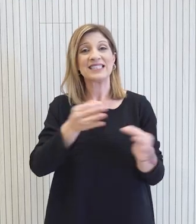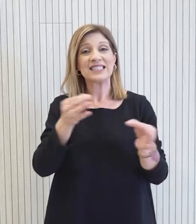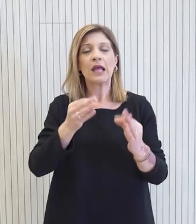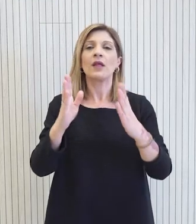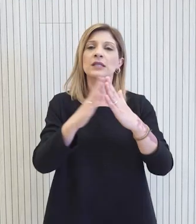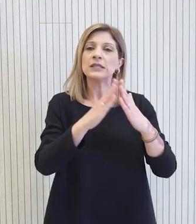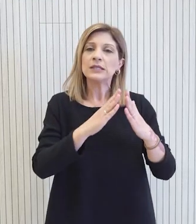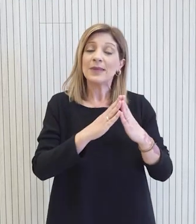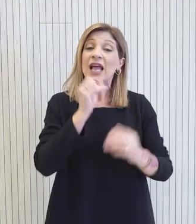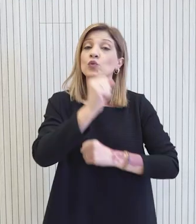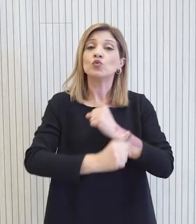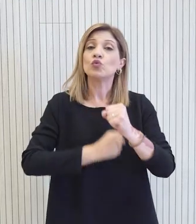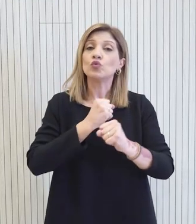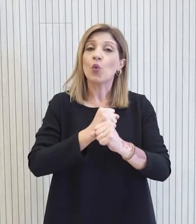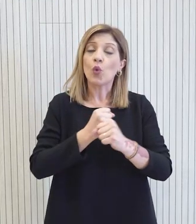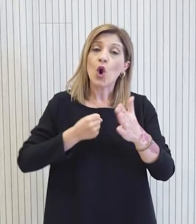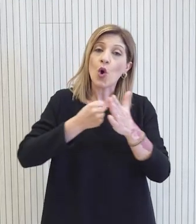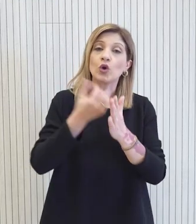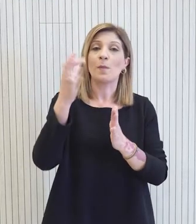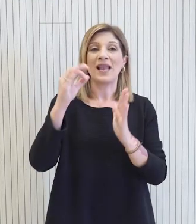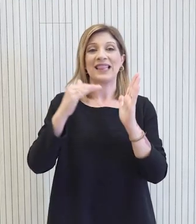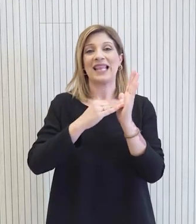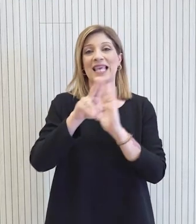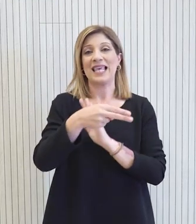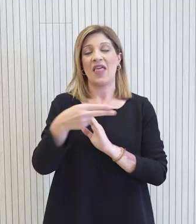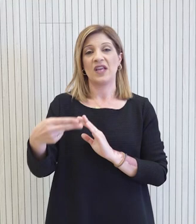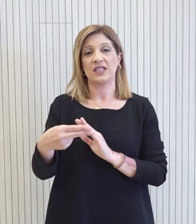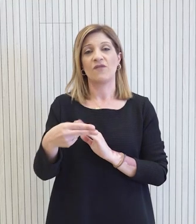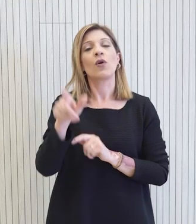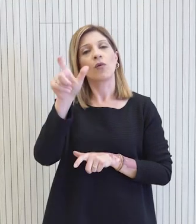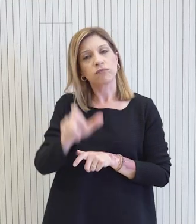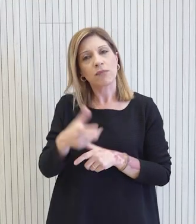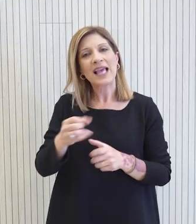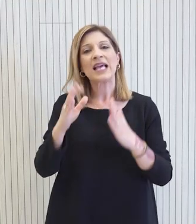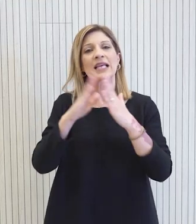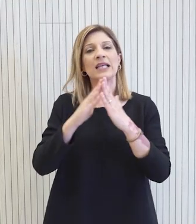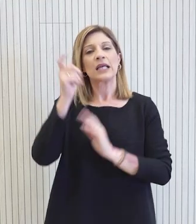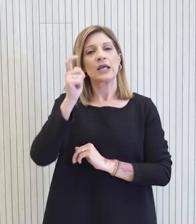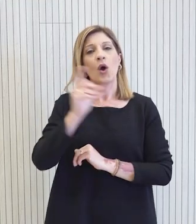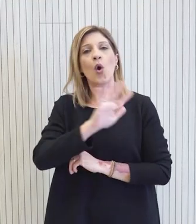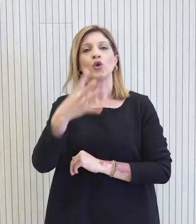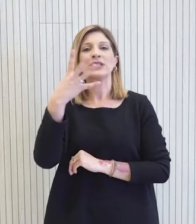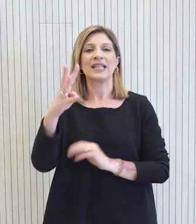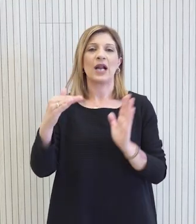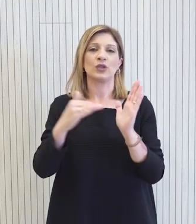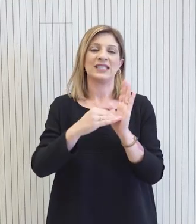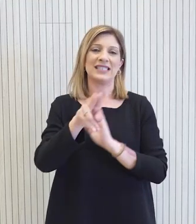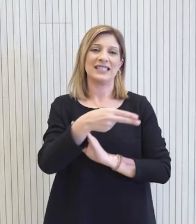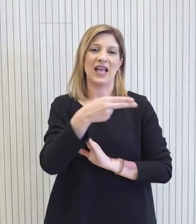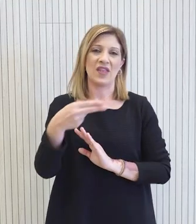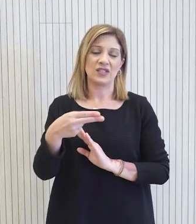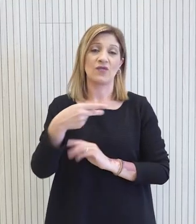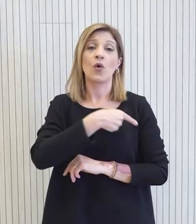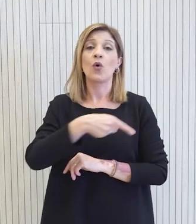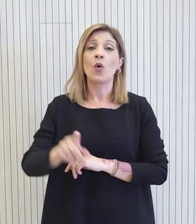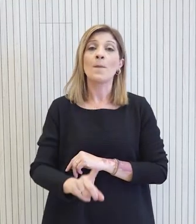νοικοκυριά με αιτήσιο οικογενειακό εισόδημα μέχρι 50.000 ευρώ που έχουν συνάψει στεγαστικό δάνειο μέχρι 400.000 ευρώ κατά